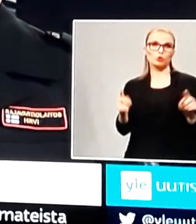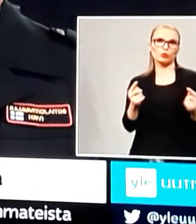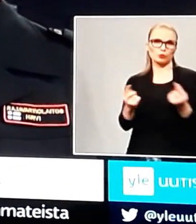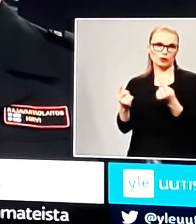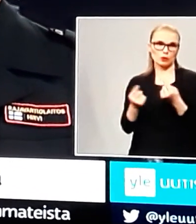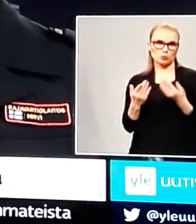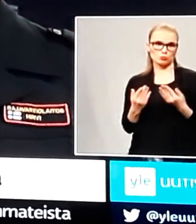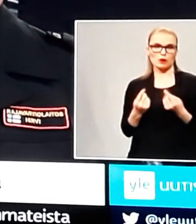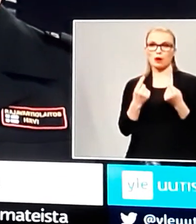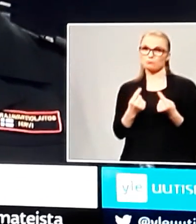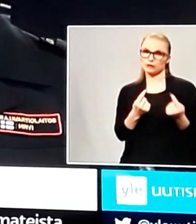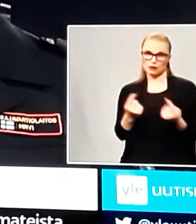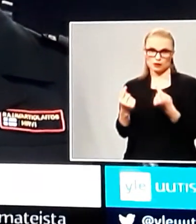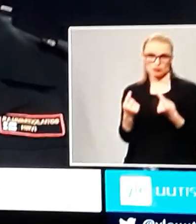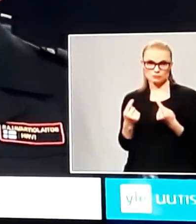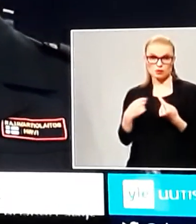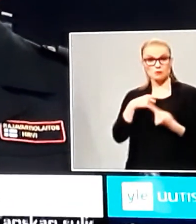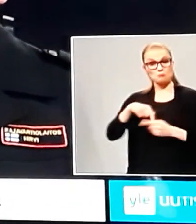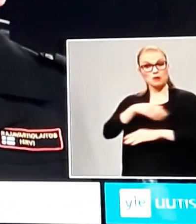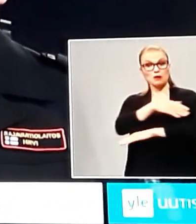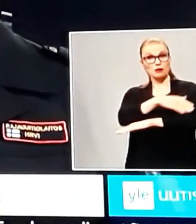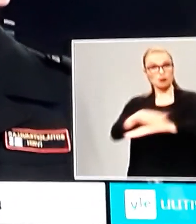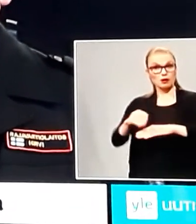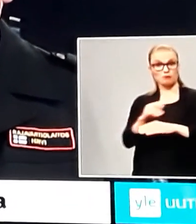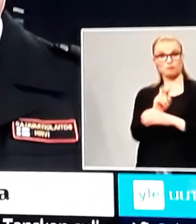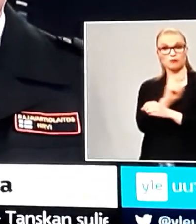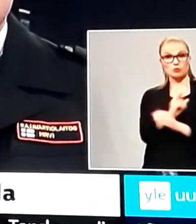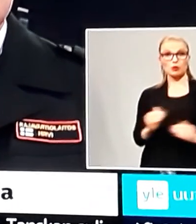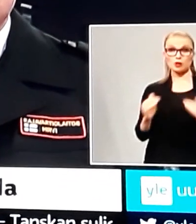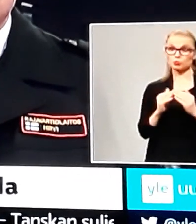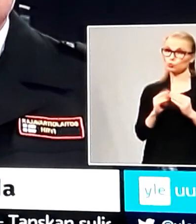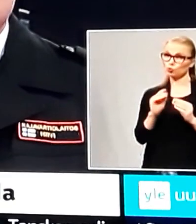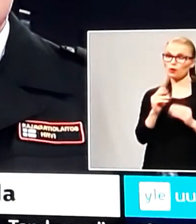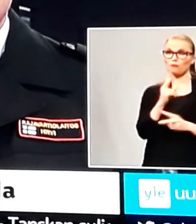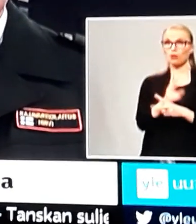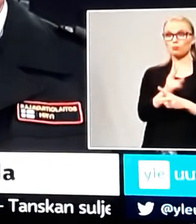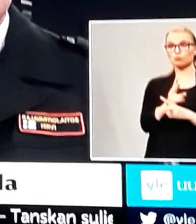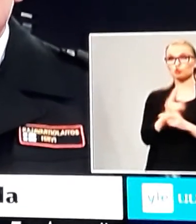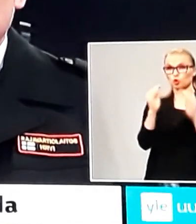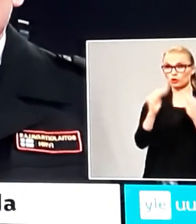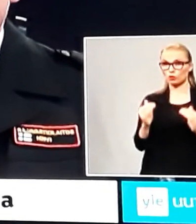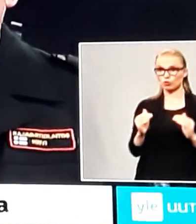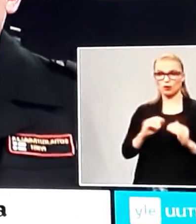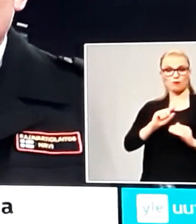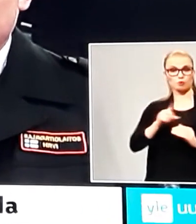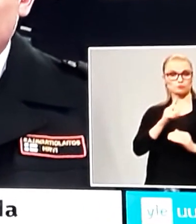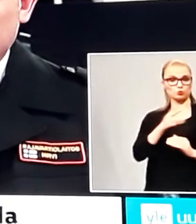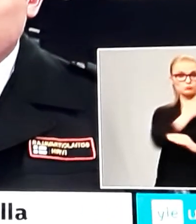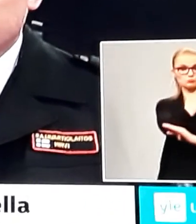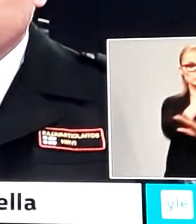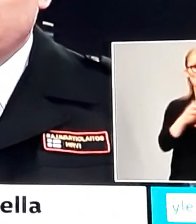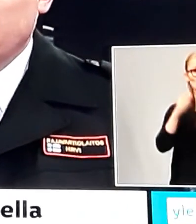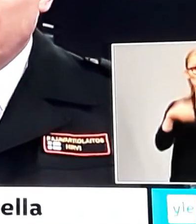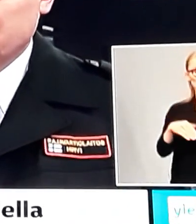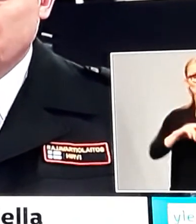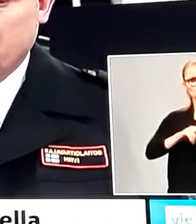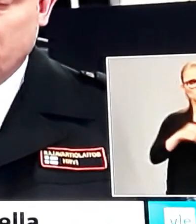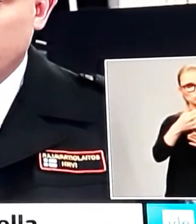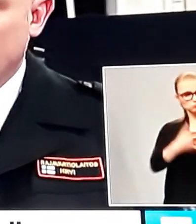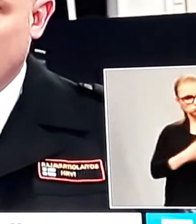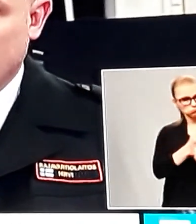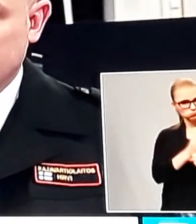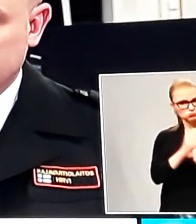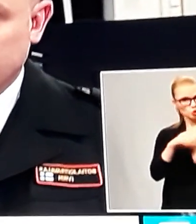Rajanvartialaitos on valmiusorganisaatio, joka on näitä suunnitelmia jo vuosia tehnyt. Nyt me aloitamme sitten näiden